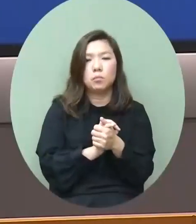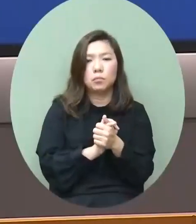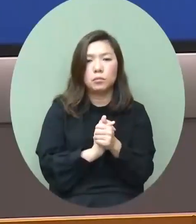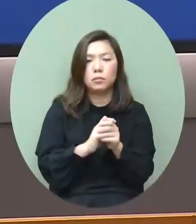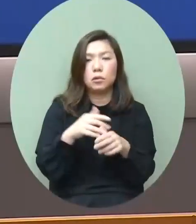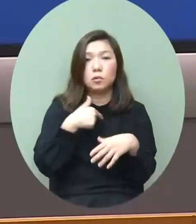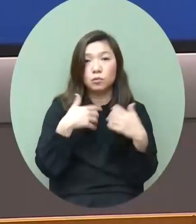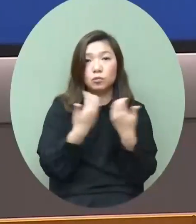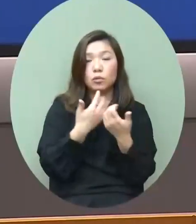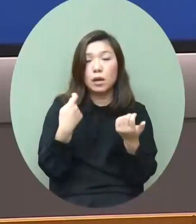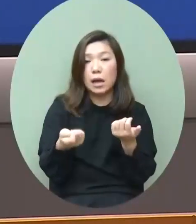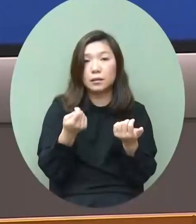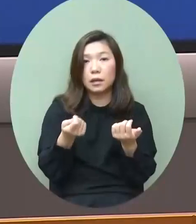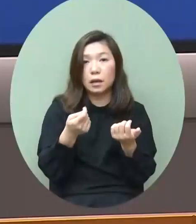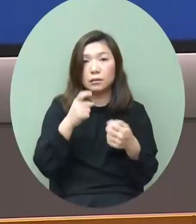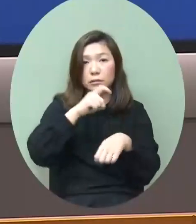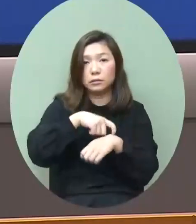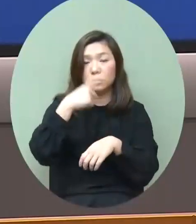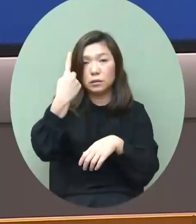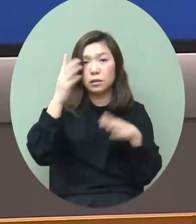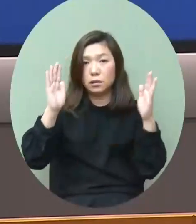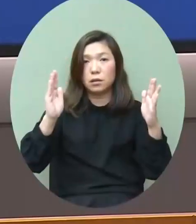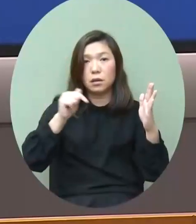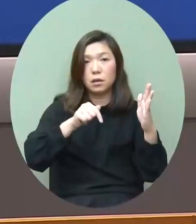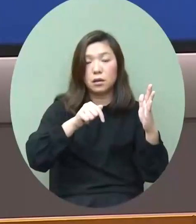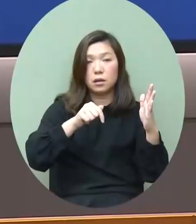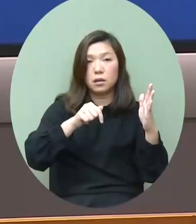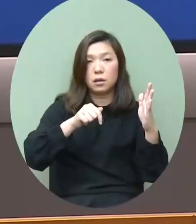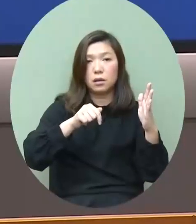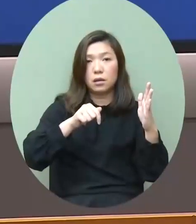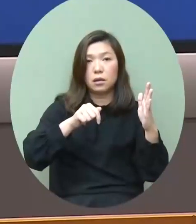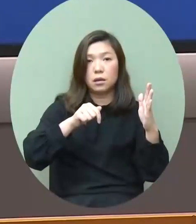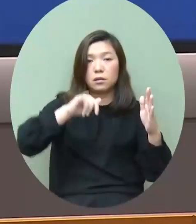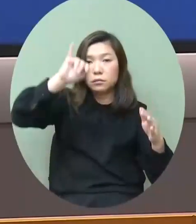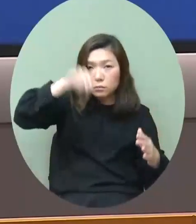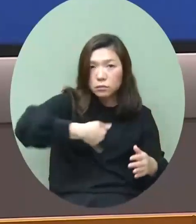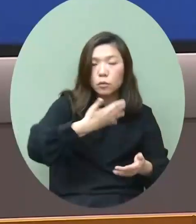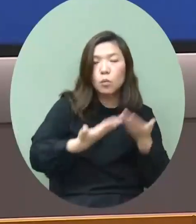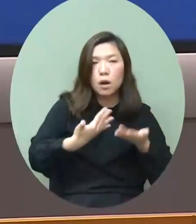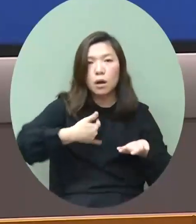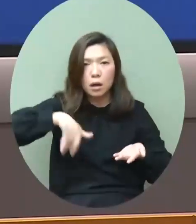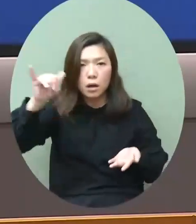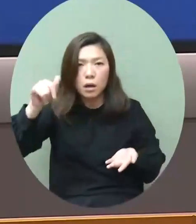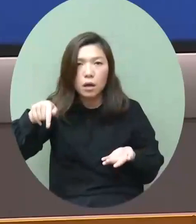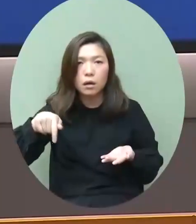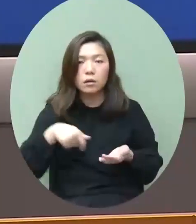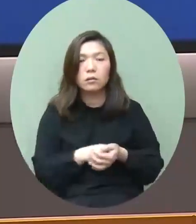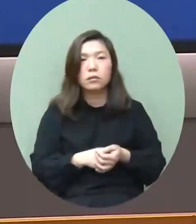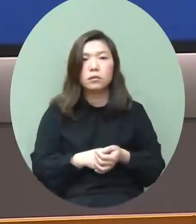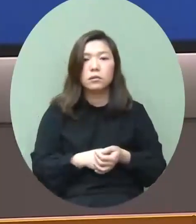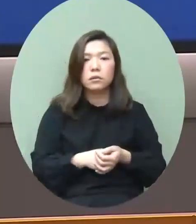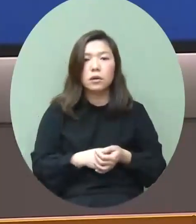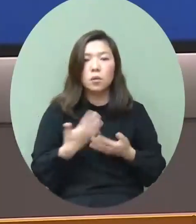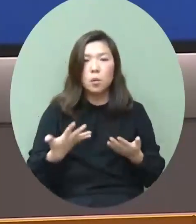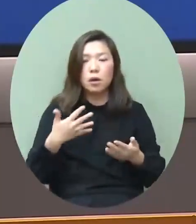一個簡單的在一個時候的流入和流出或者